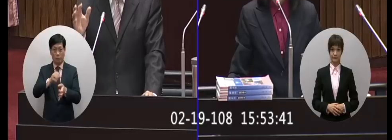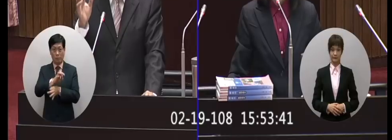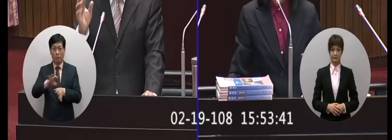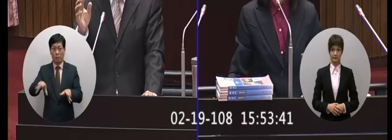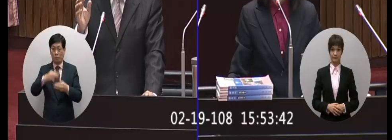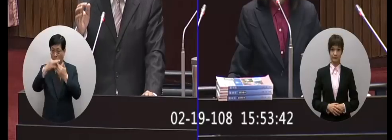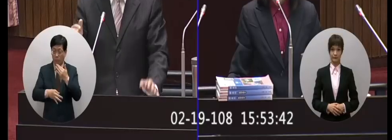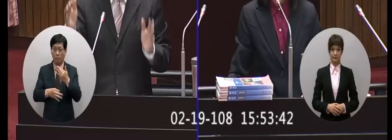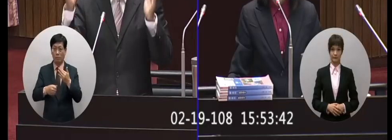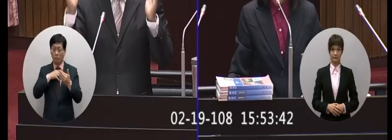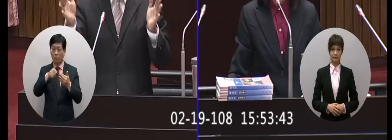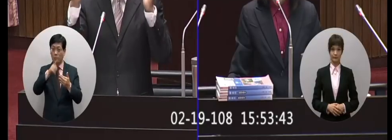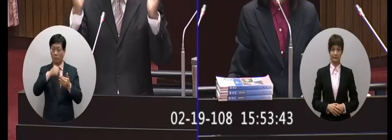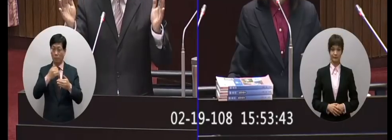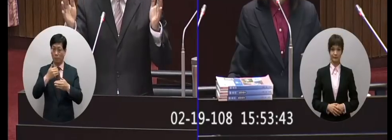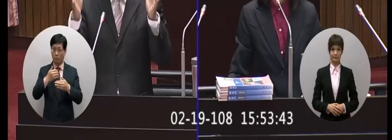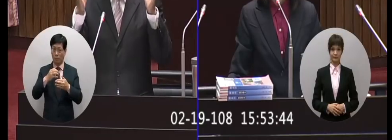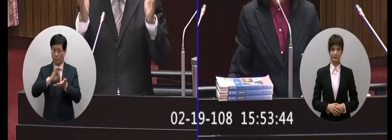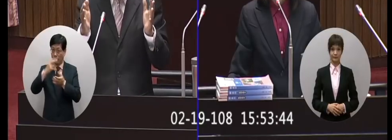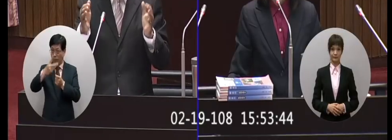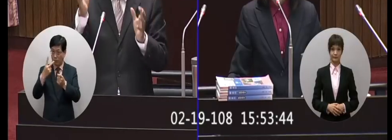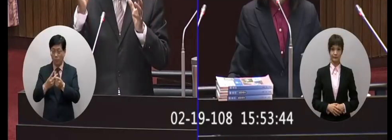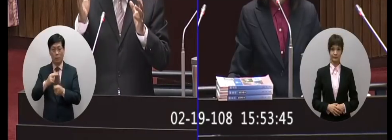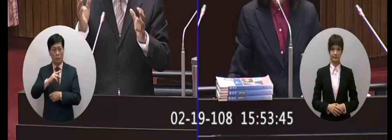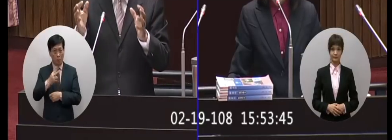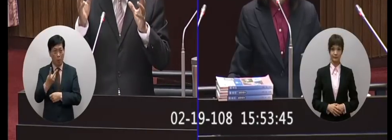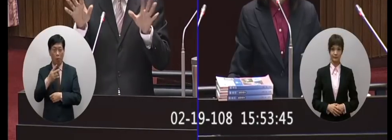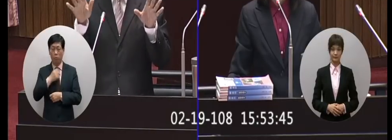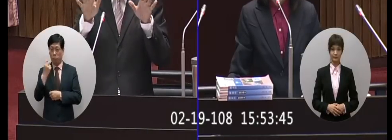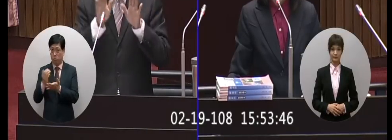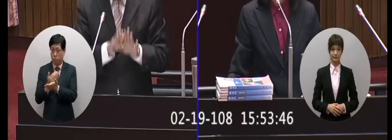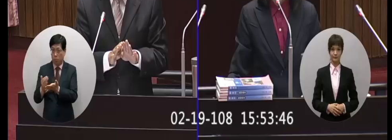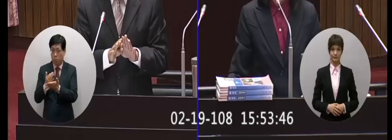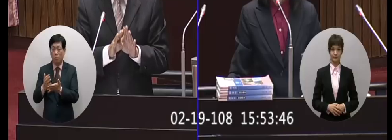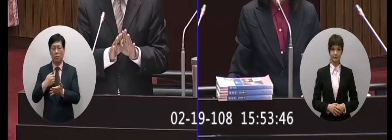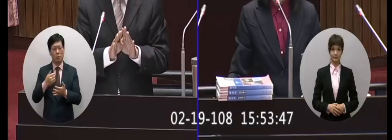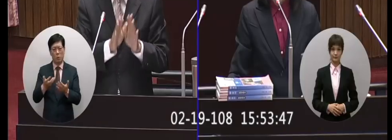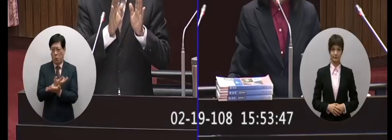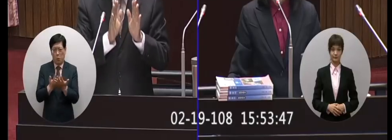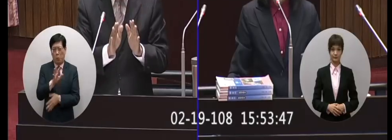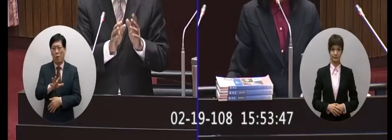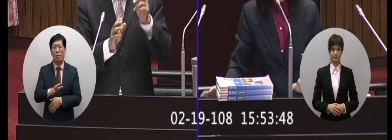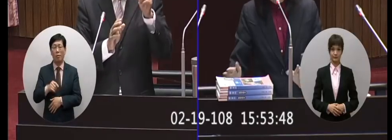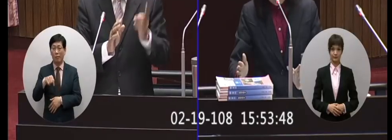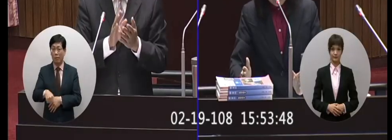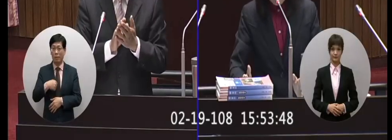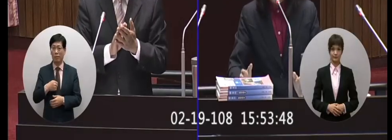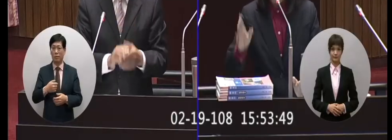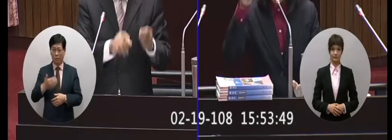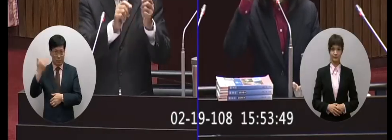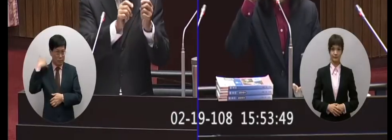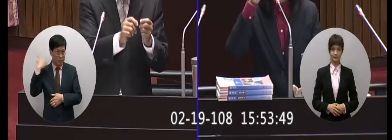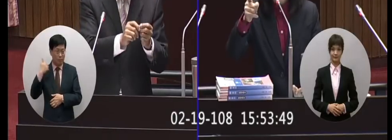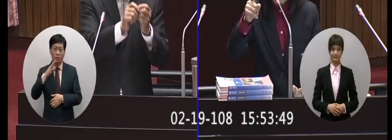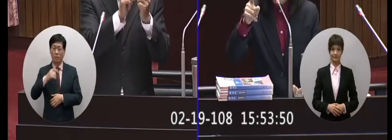在發行成為教科書當中其實用了兩年跟出版社跟審定的委員做詳細的溝通對話這一些可能跟